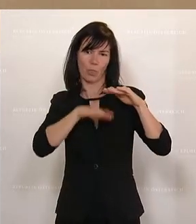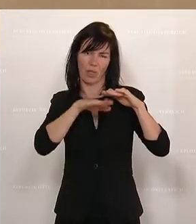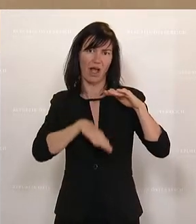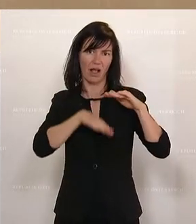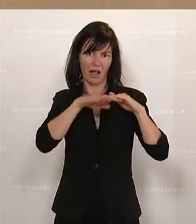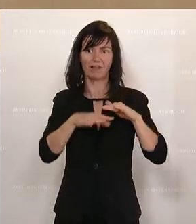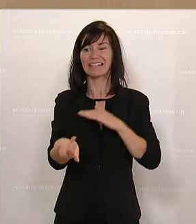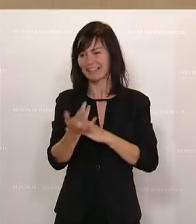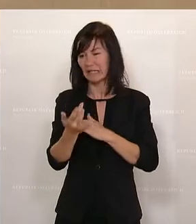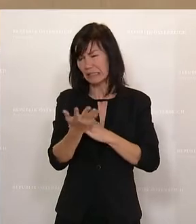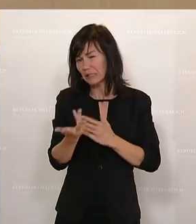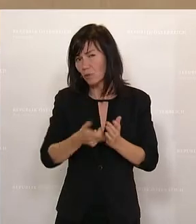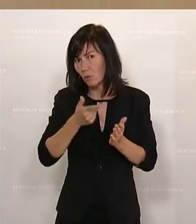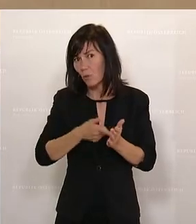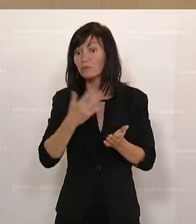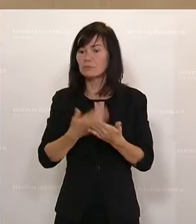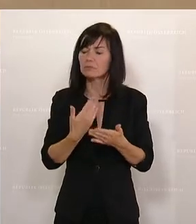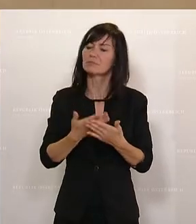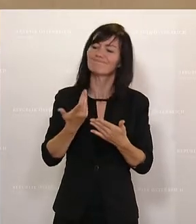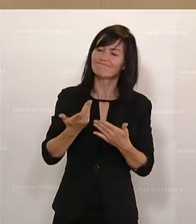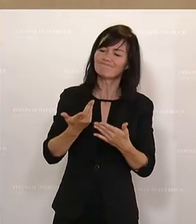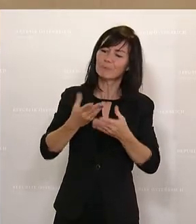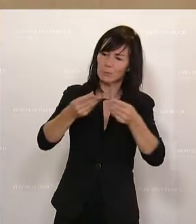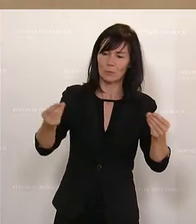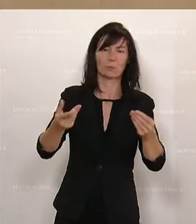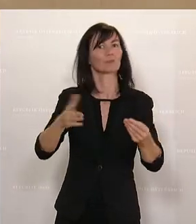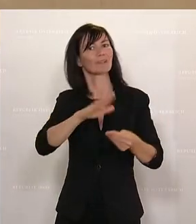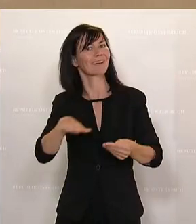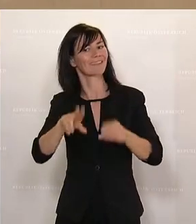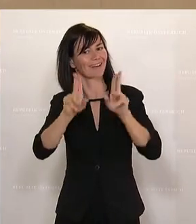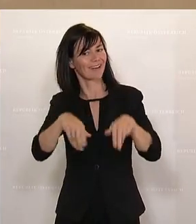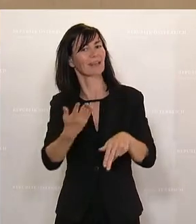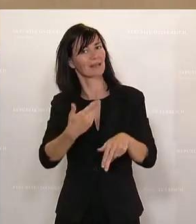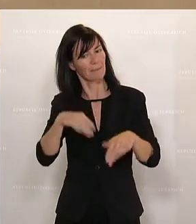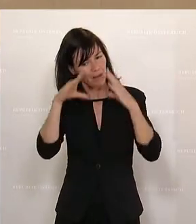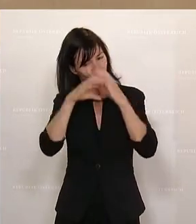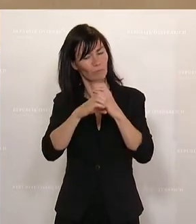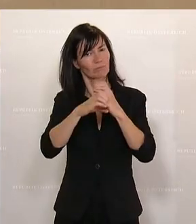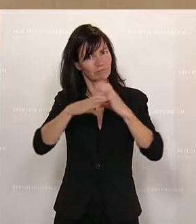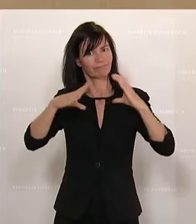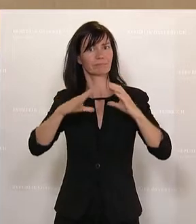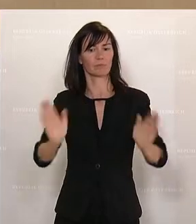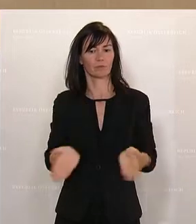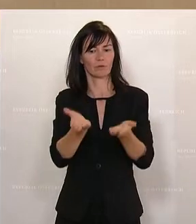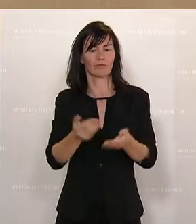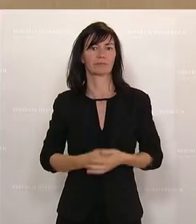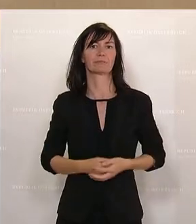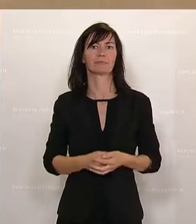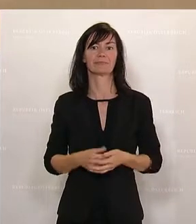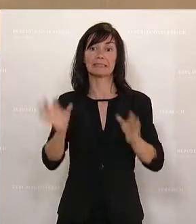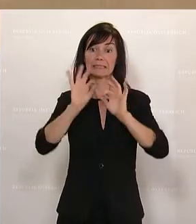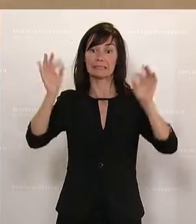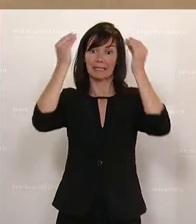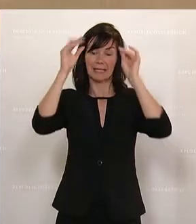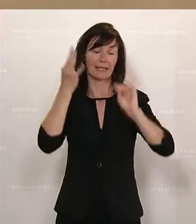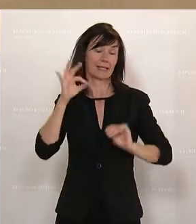und damit eben auch die Kinderrechte in den Fokus rücken. Meine sehr geehrten Damen und Herren, ich möchte